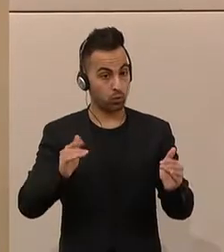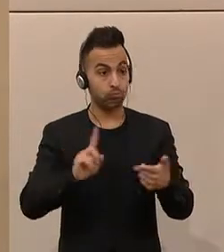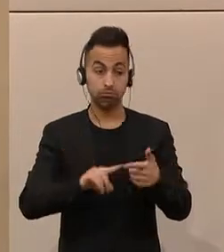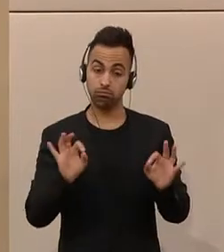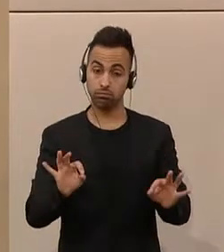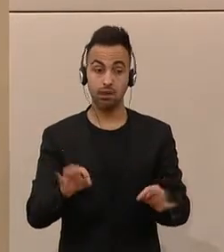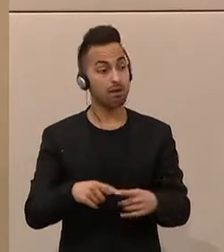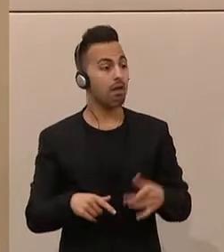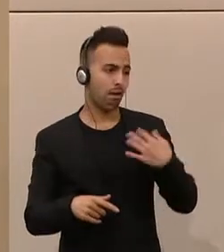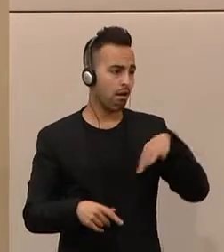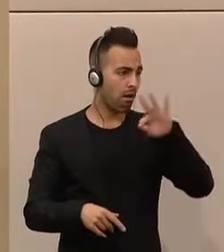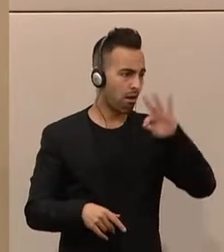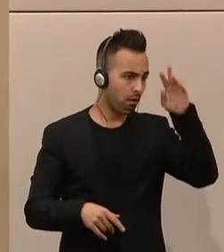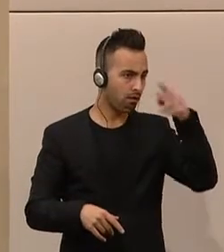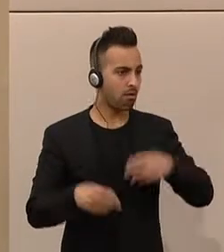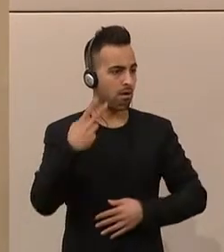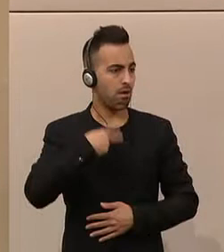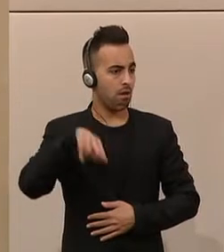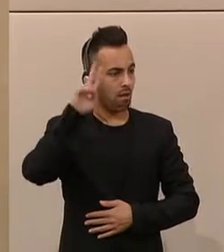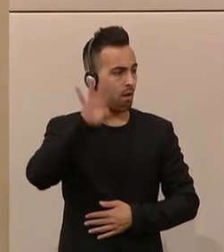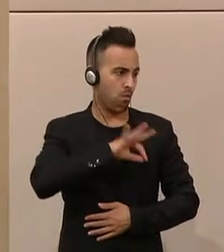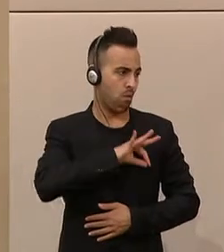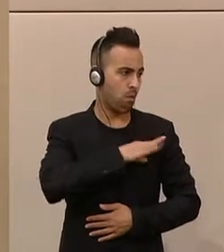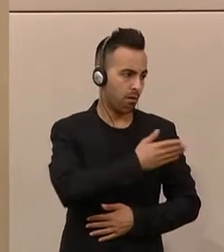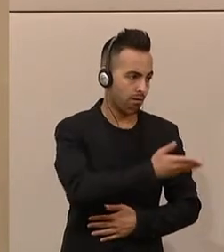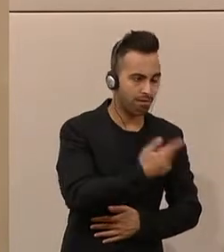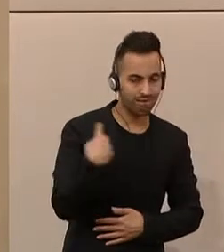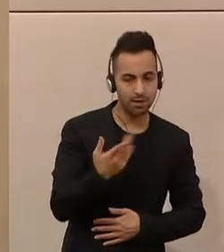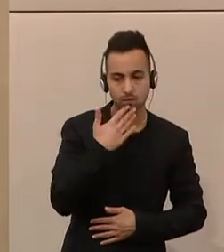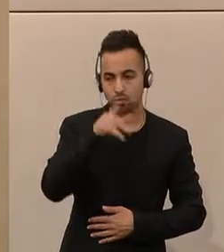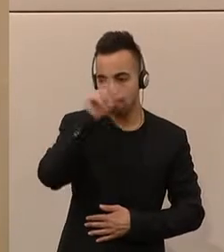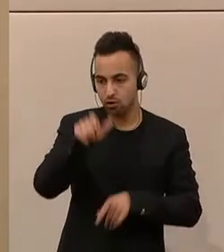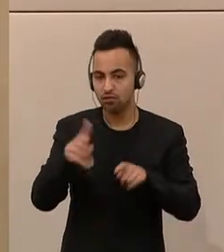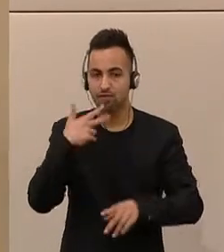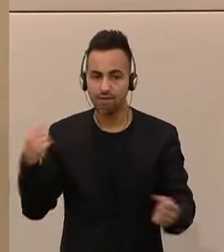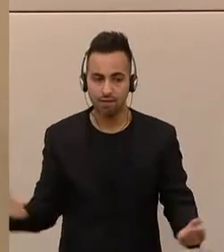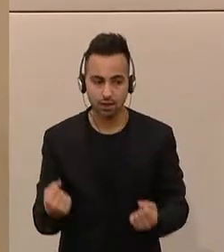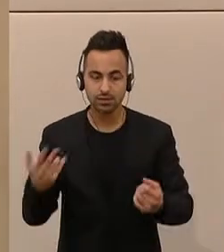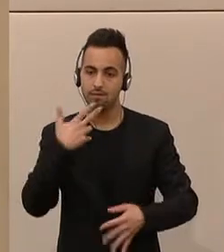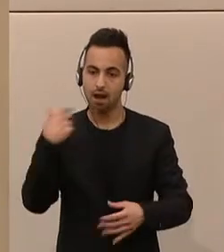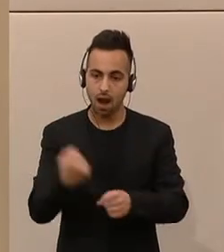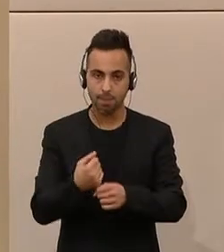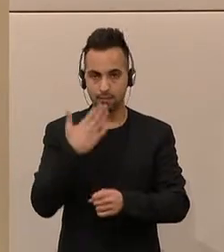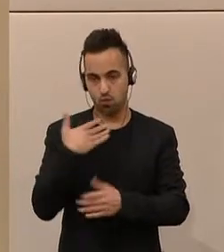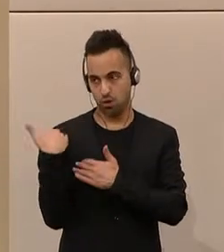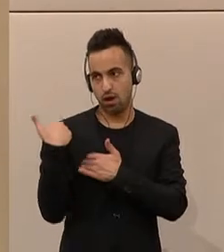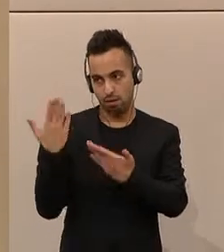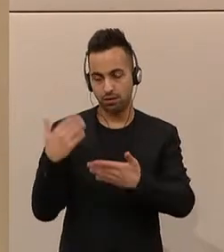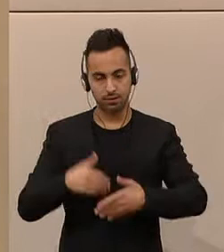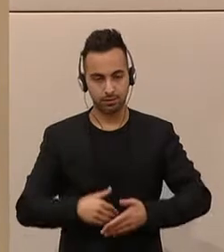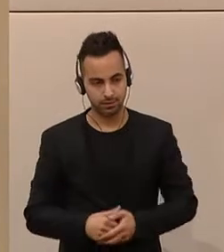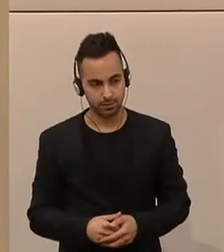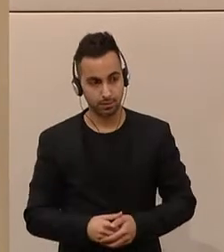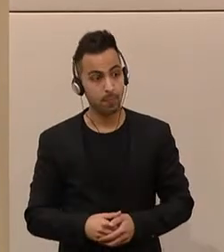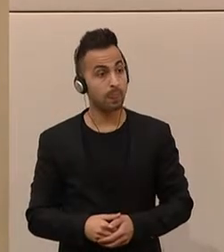unterstützen, Herr Kollege, die arbeiten, die fleißig sind und die etwas leisten. Das ist